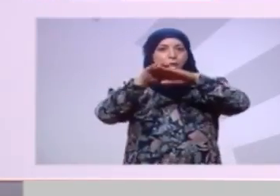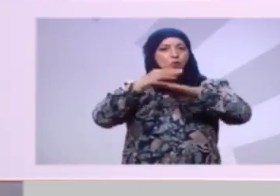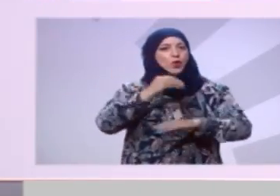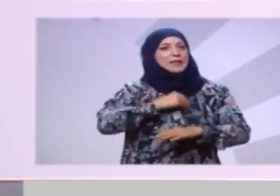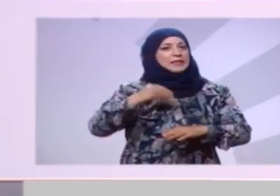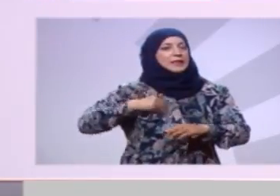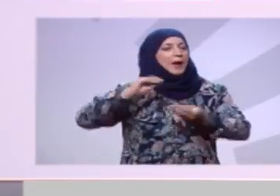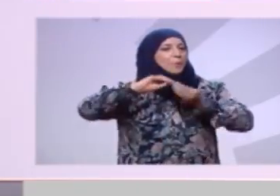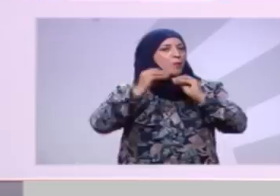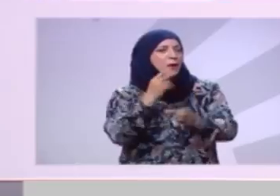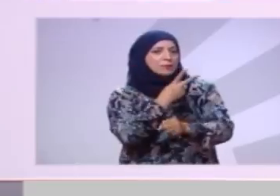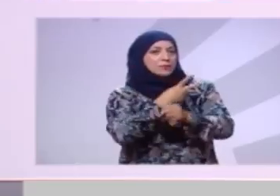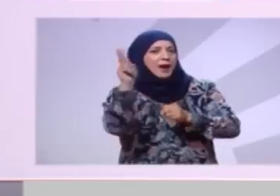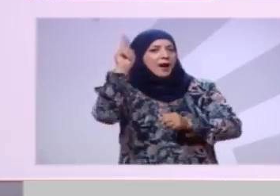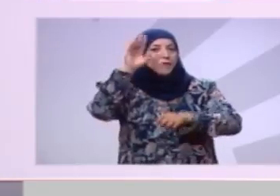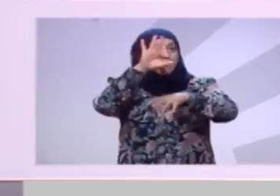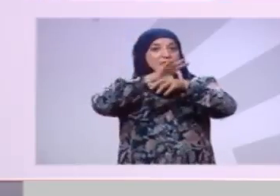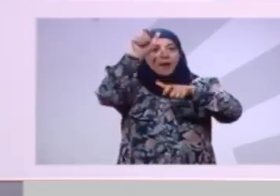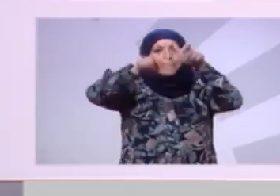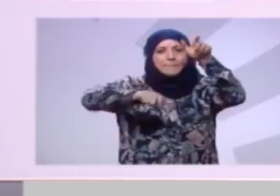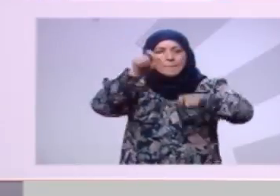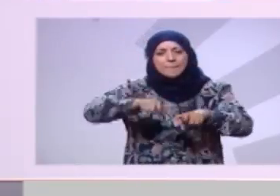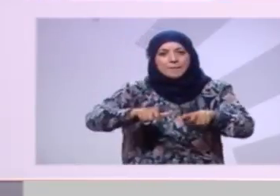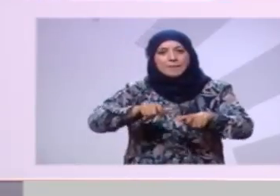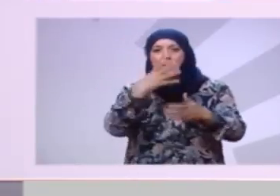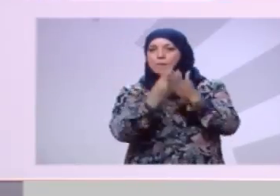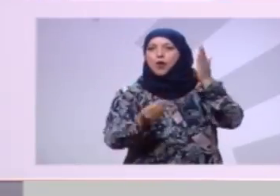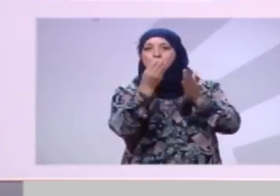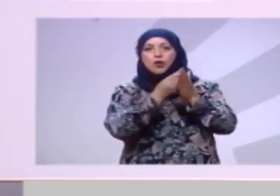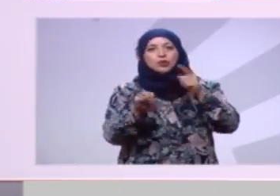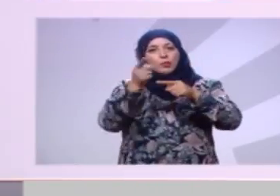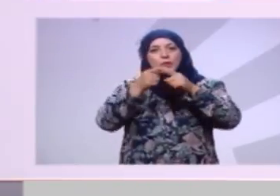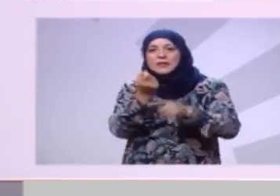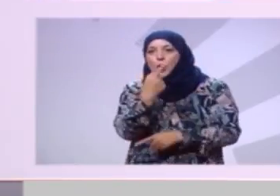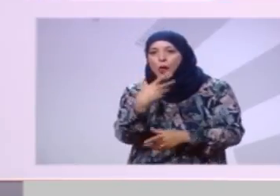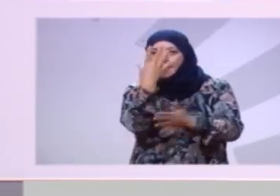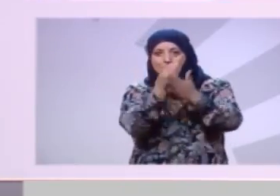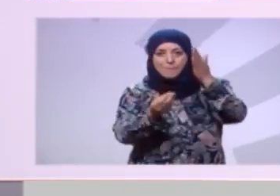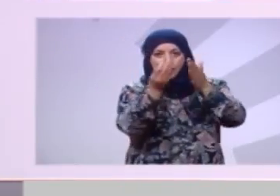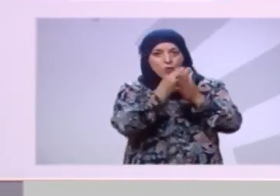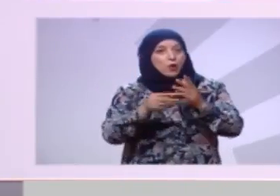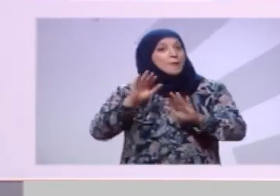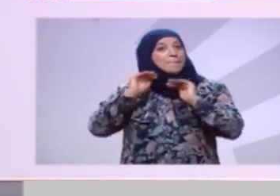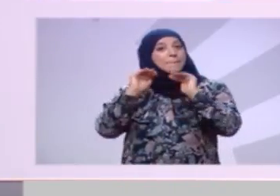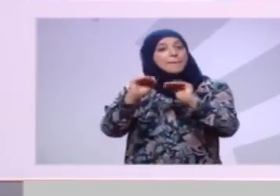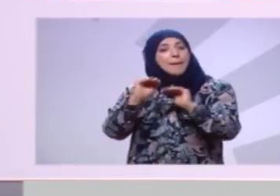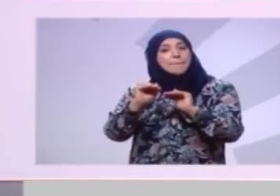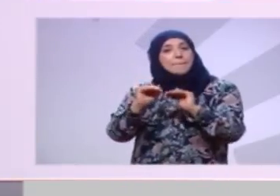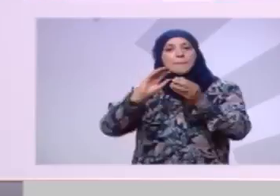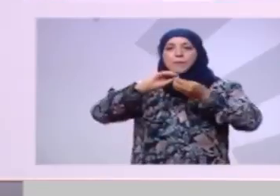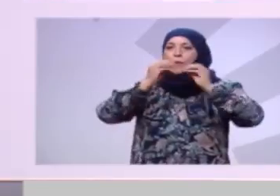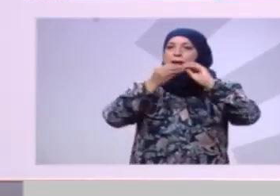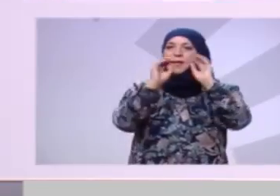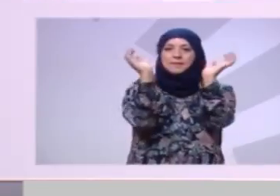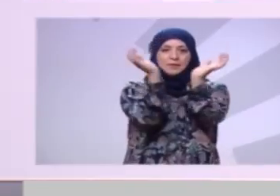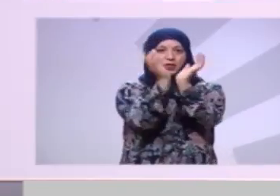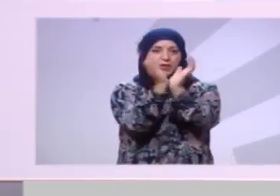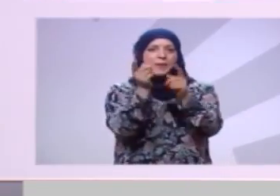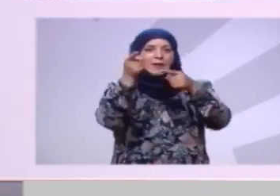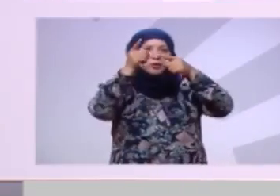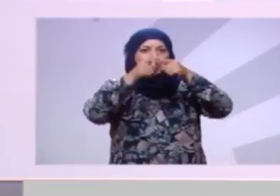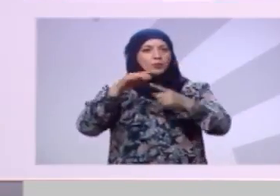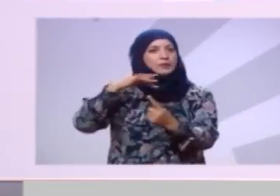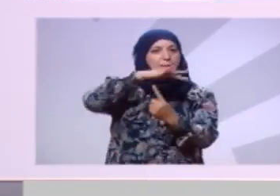جراء غياب أطباء الاقتصاص وفقدان الأدوية ونفس الملاحظة تساحب على الوضع الاجتماعي والعقاري